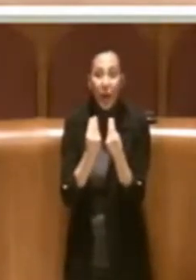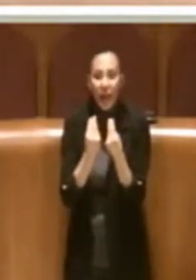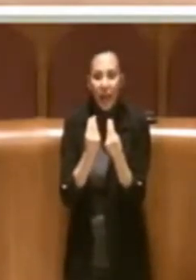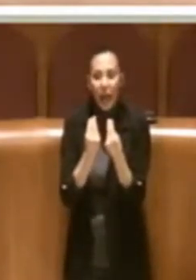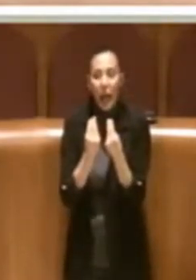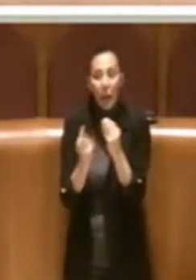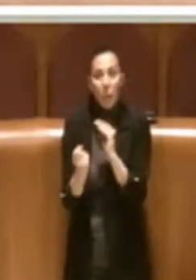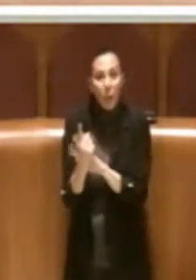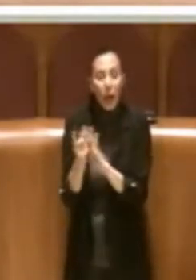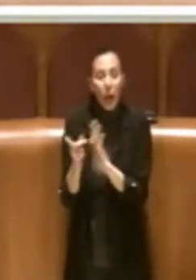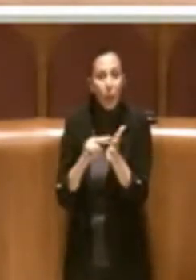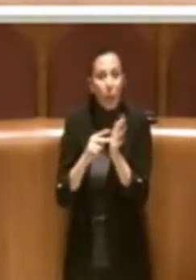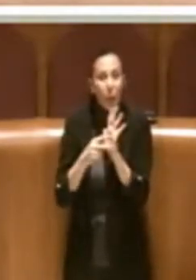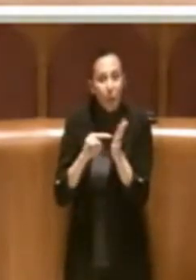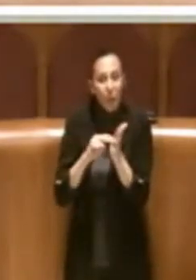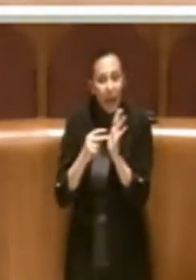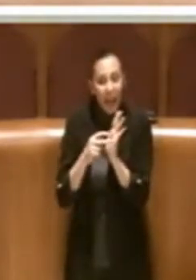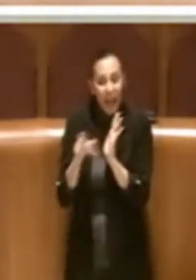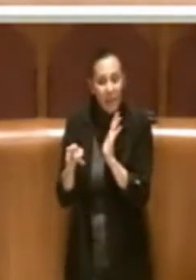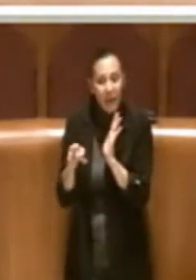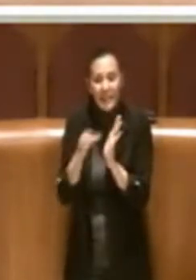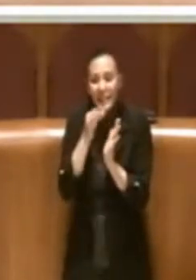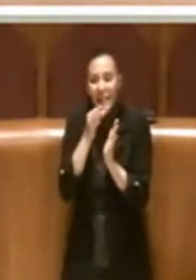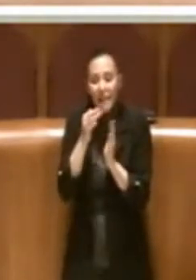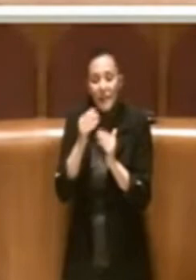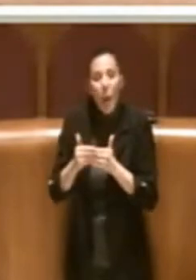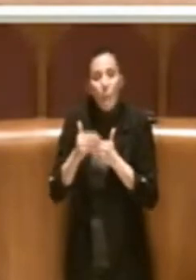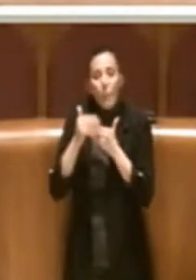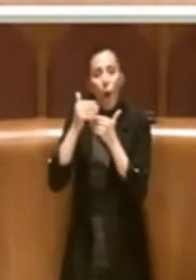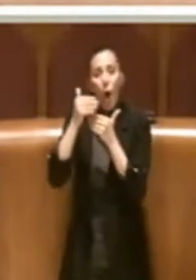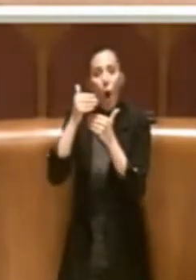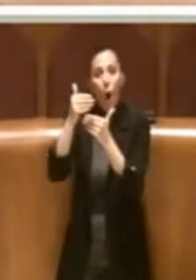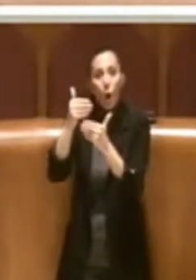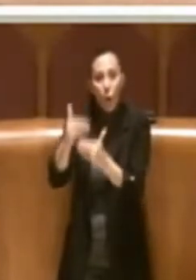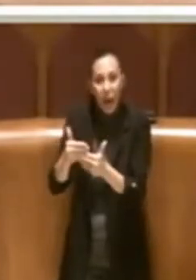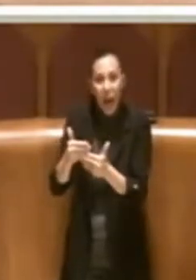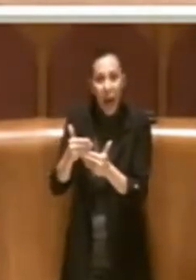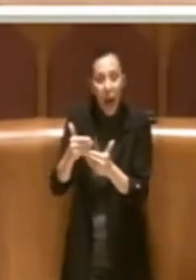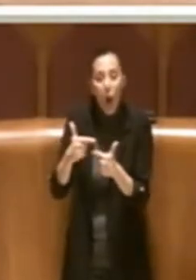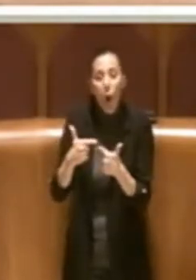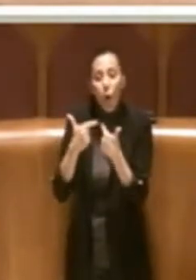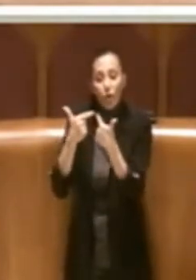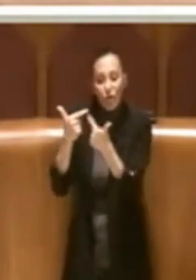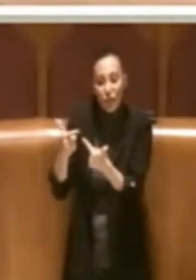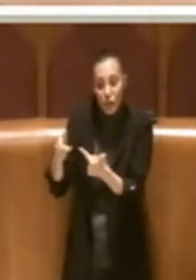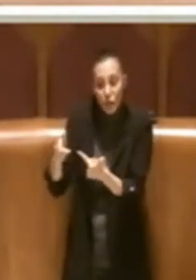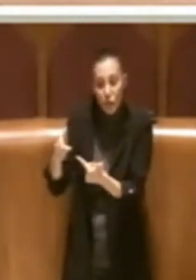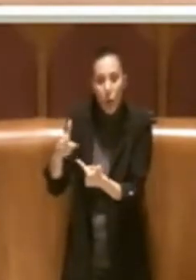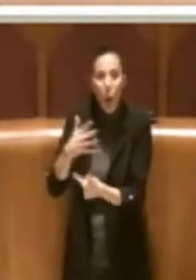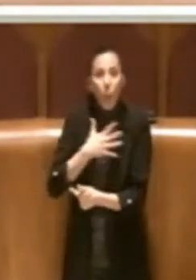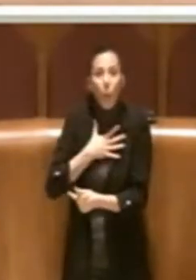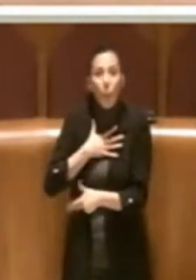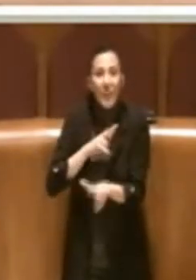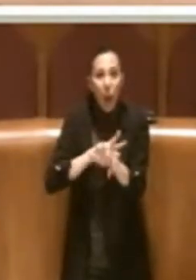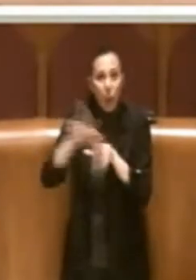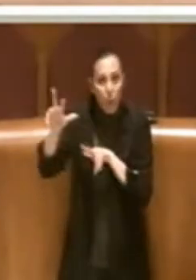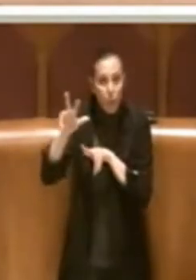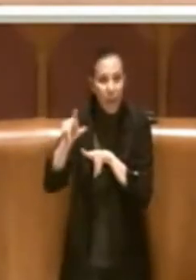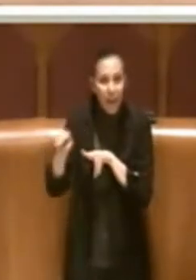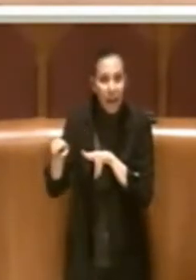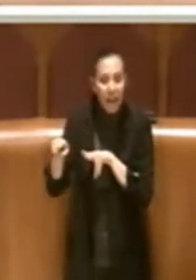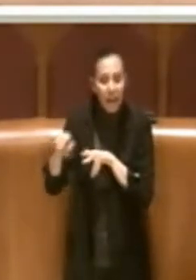problema, che la proroga della concessione di questo bene, che è di proprietà comunale,